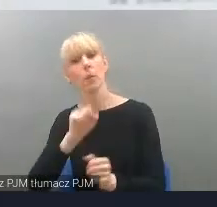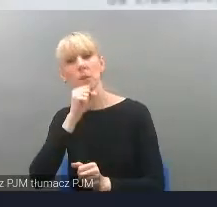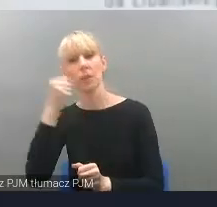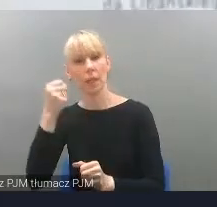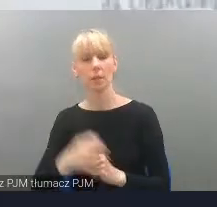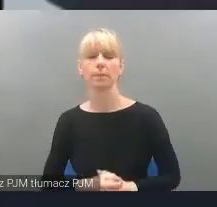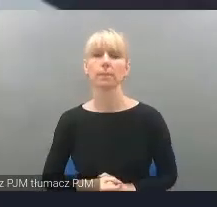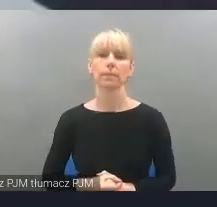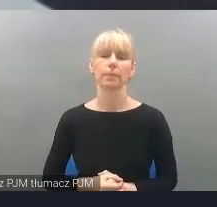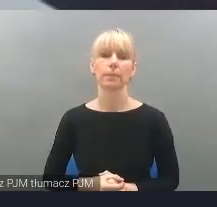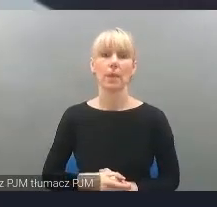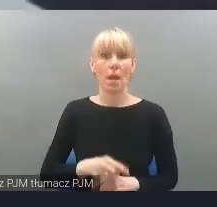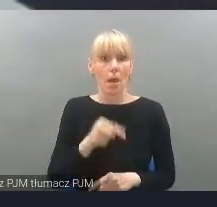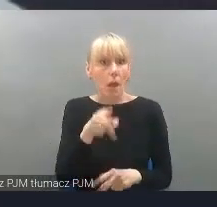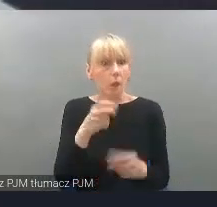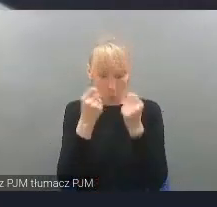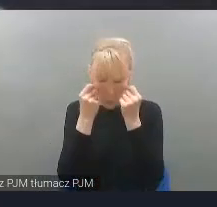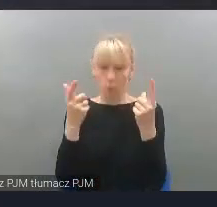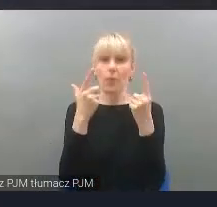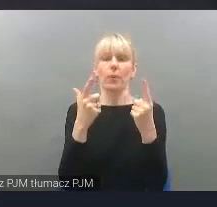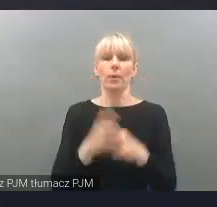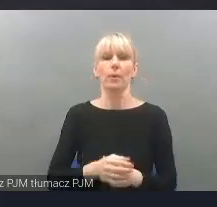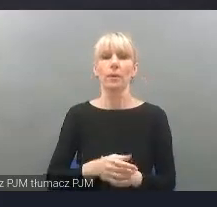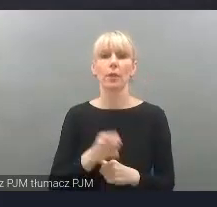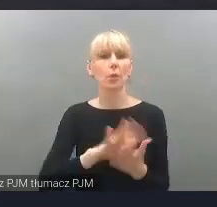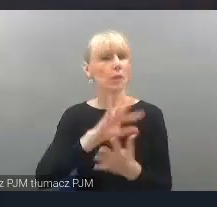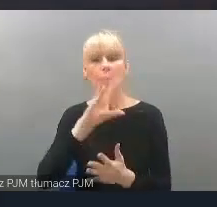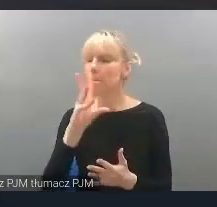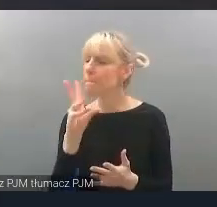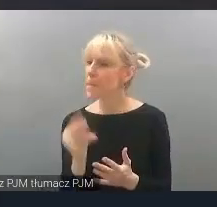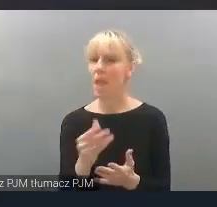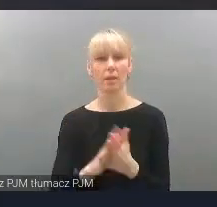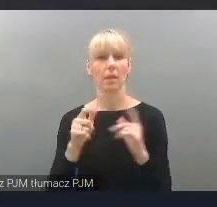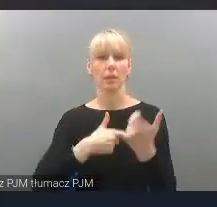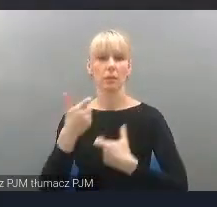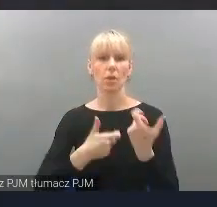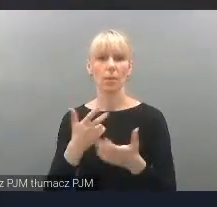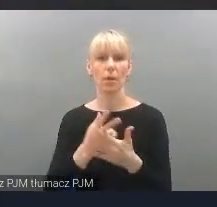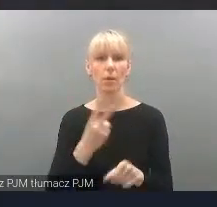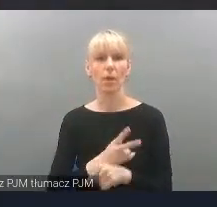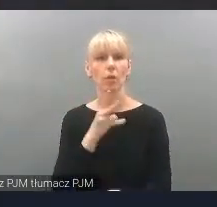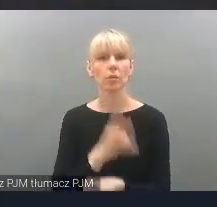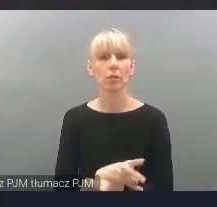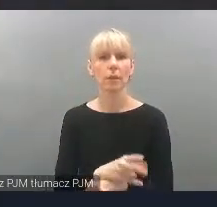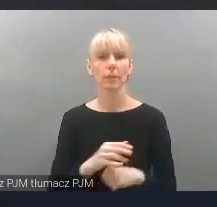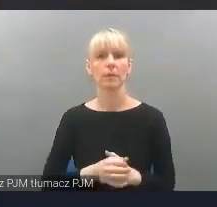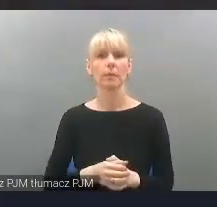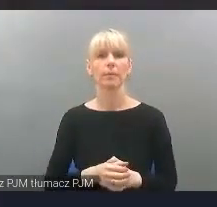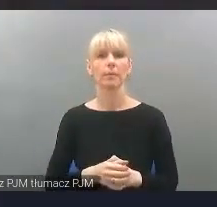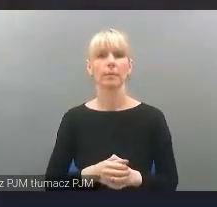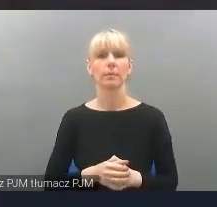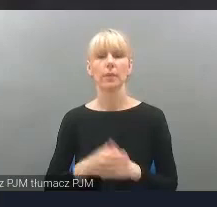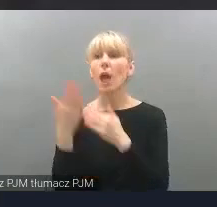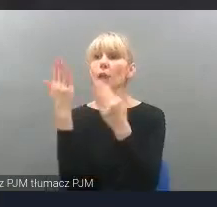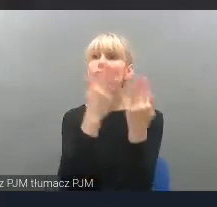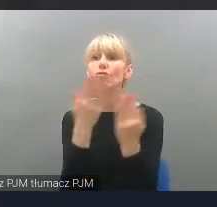Ja jestem zaszokowany tym, co zobaczyłem. To jest bardzo ładnie wszystko zrobione, dostępne, czytelne. Co tam